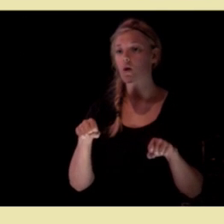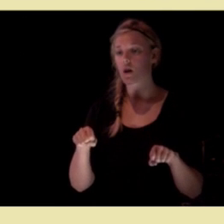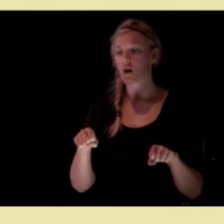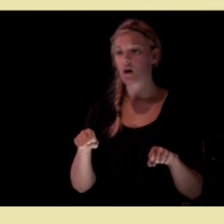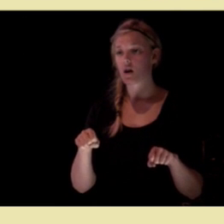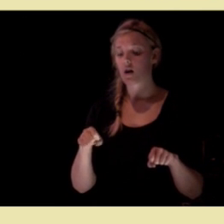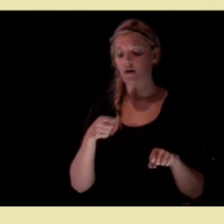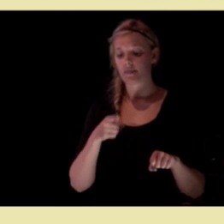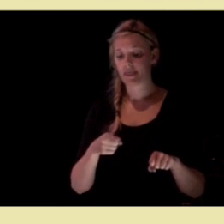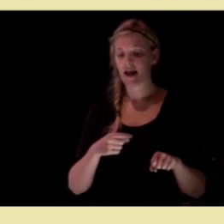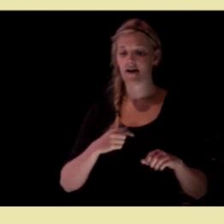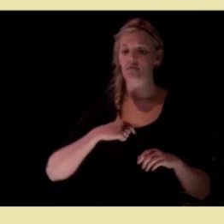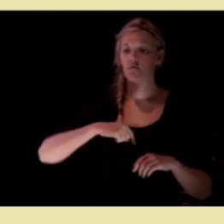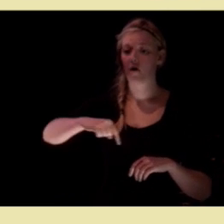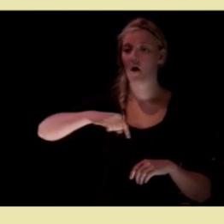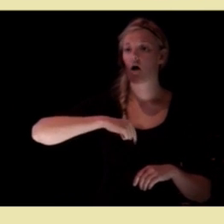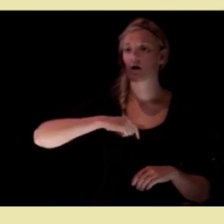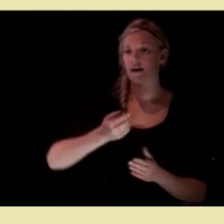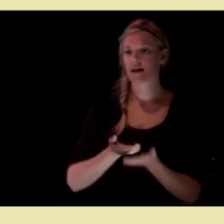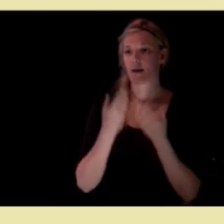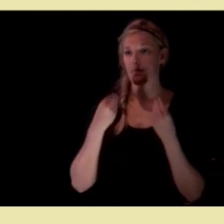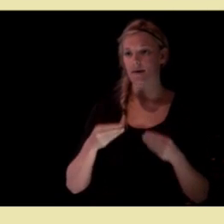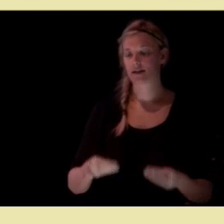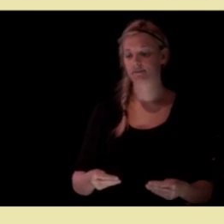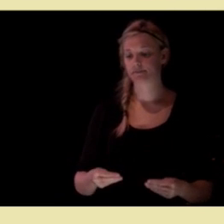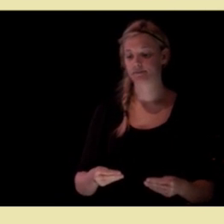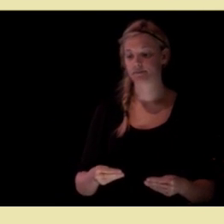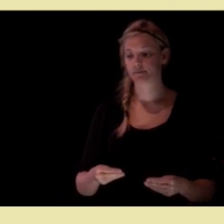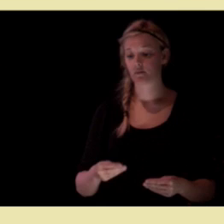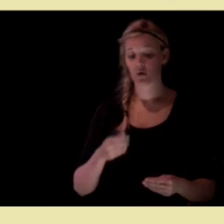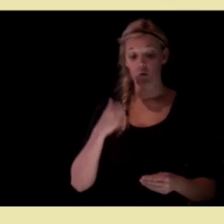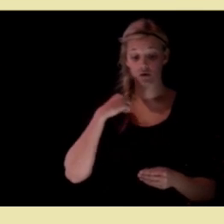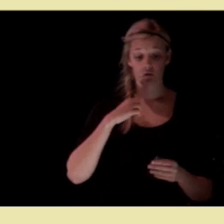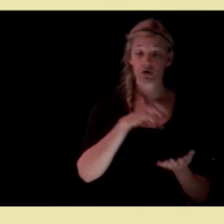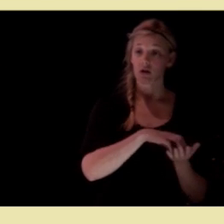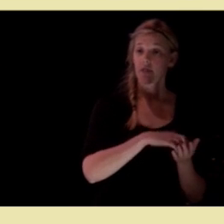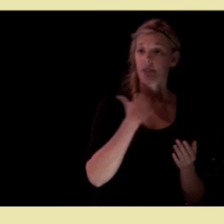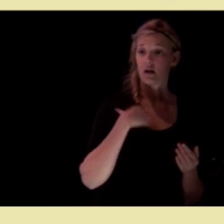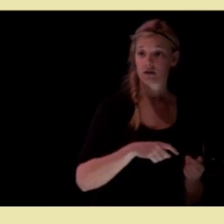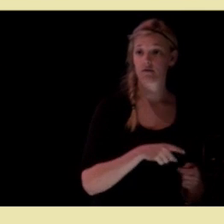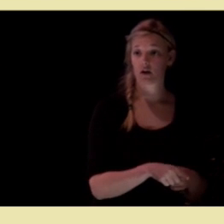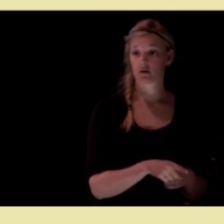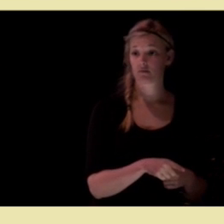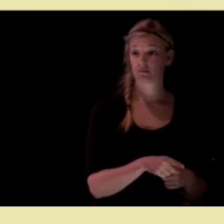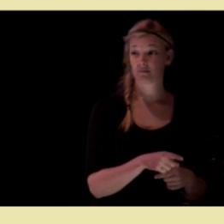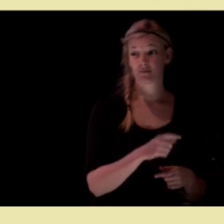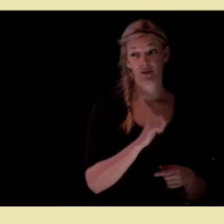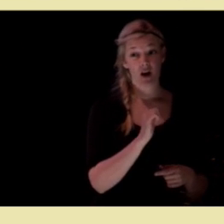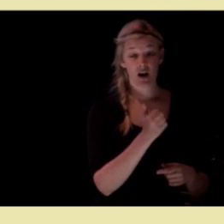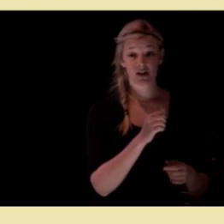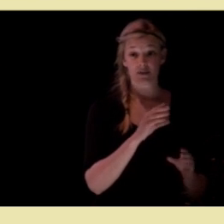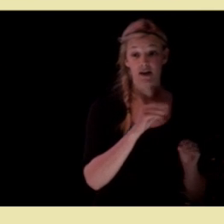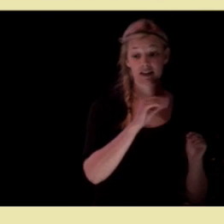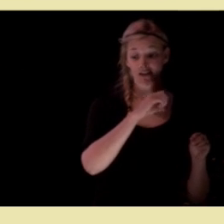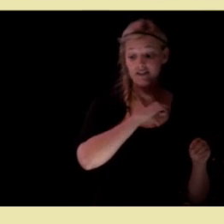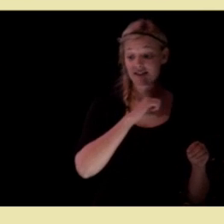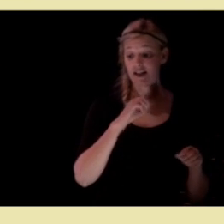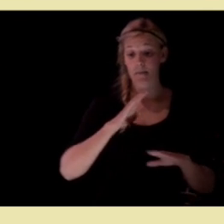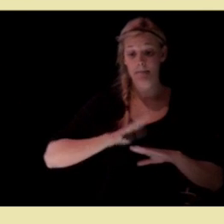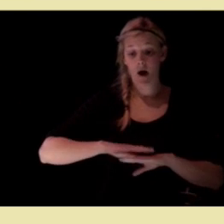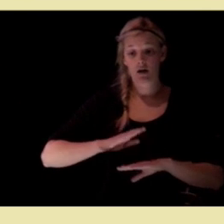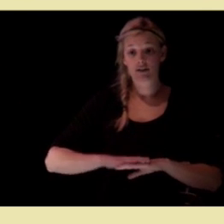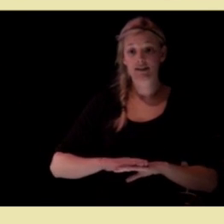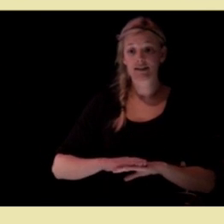er det et varig hjelpemidl som staten har ansvaret for. Kanskje det hadde vært riktigere at man definerte det som et